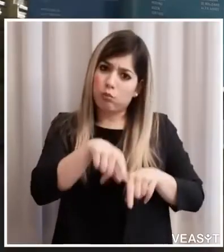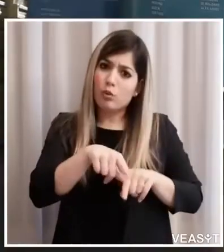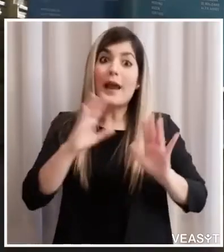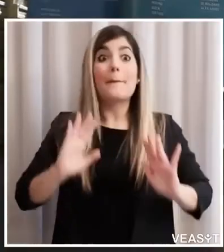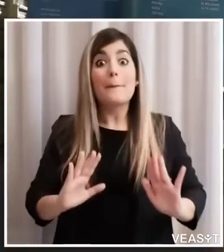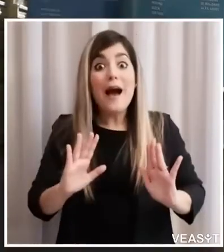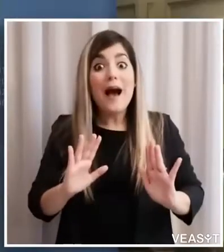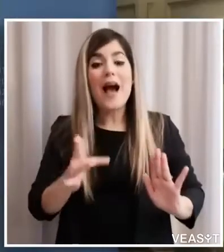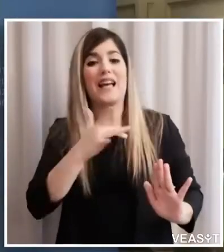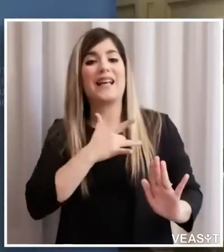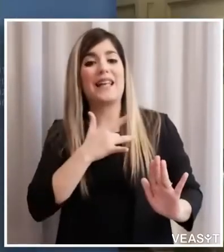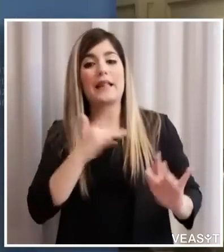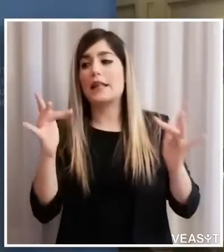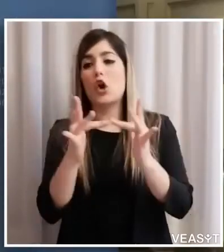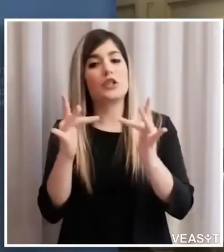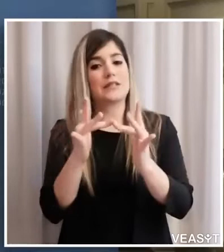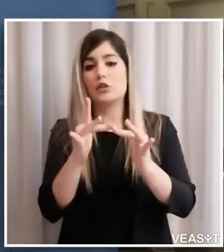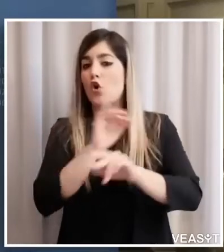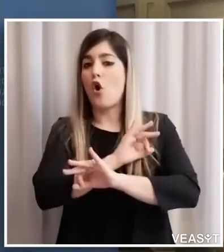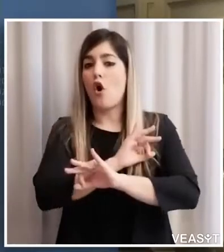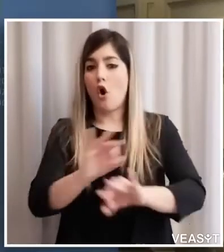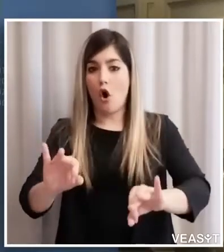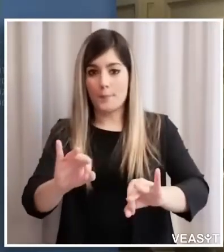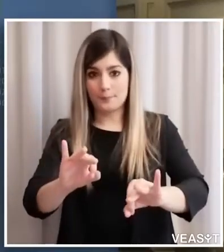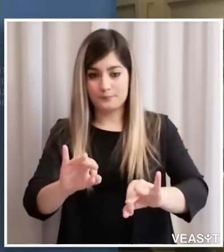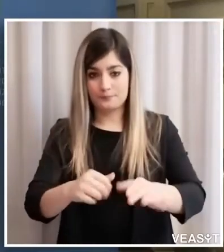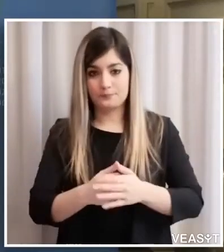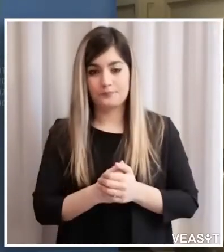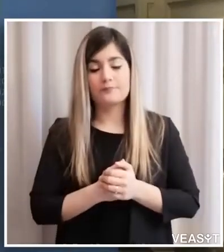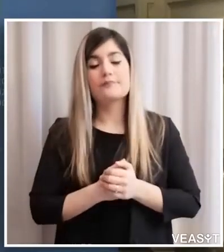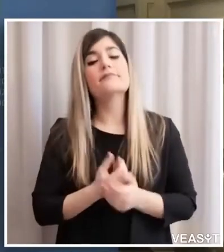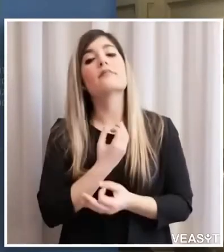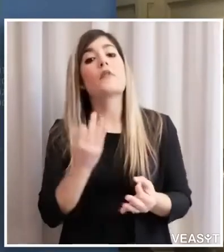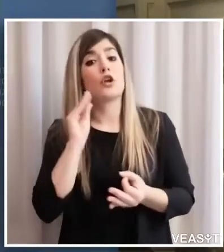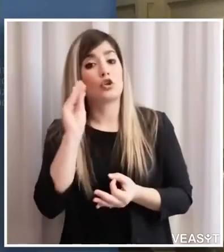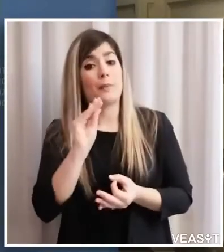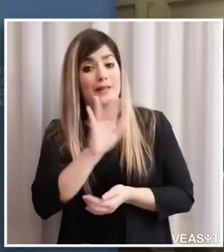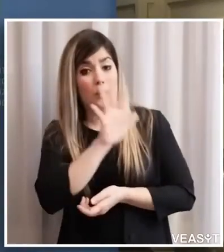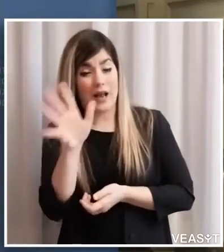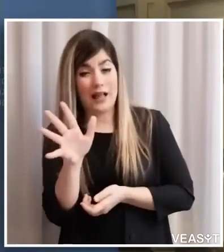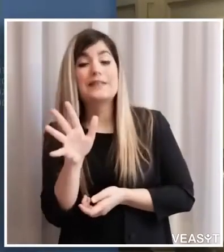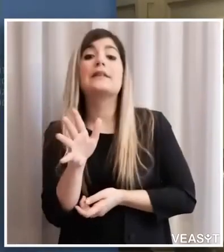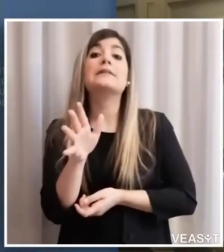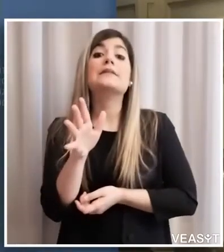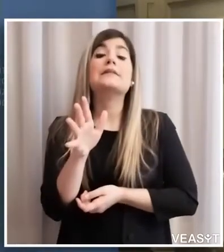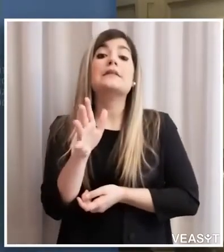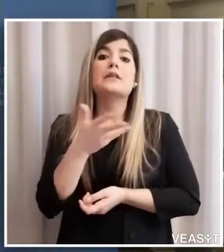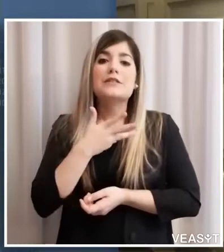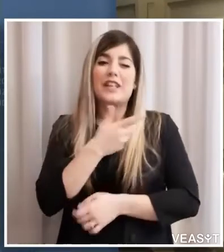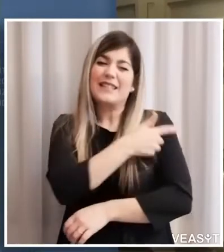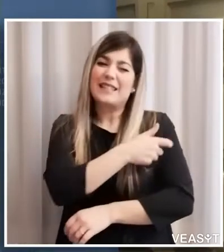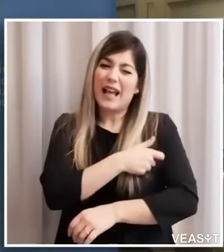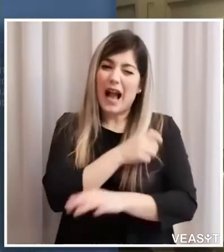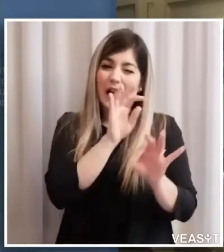un'altra domanda dice che a sui imprenditori i sindacati lamentano che nella nuova ordinanza non si accenna al protocollo